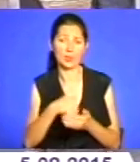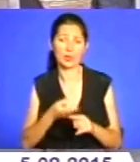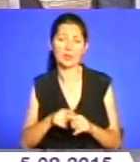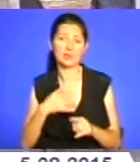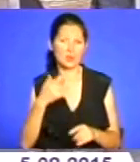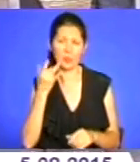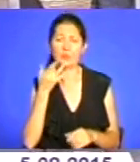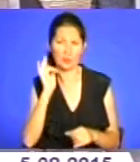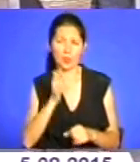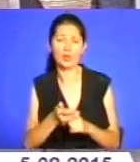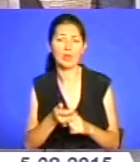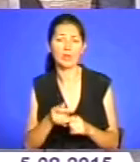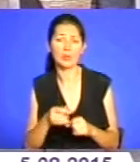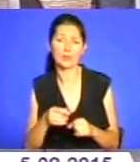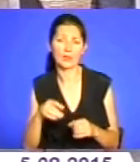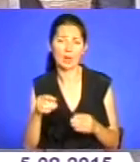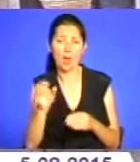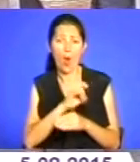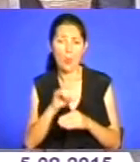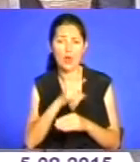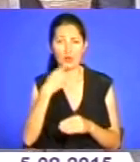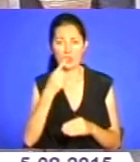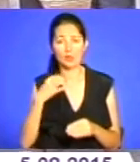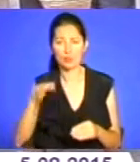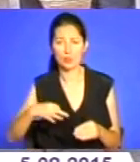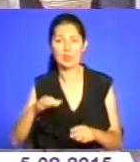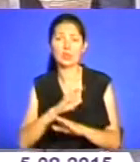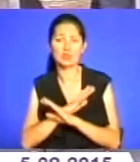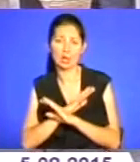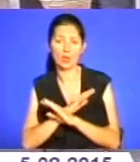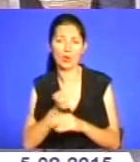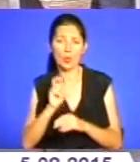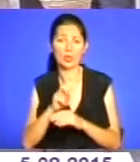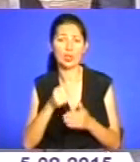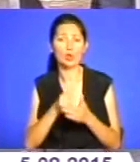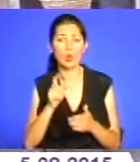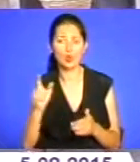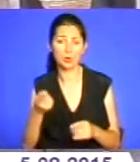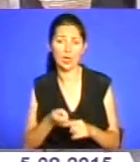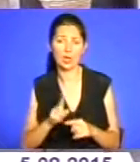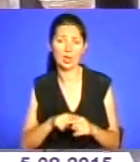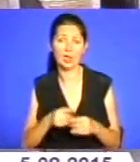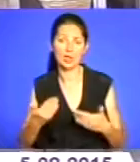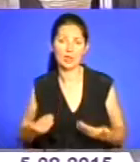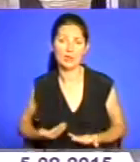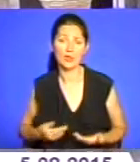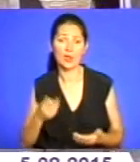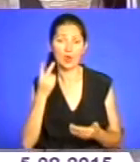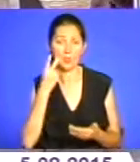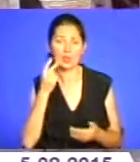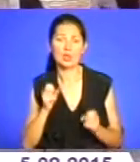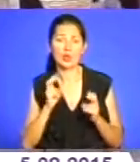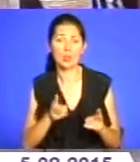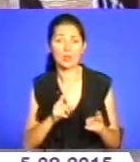спекулювати смертю навіть буцімто сина, прийти до людей, які живуть в постійній загрозі, що